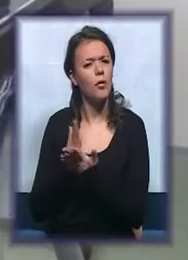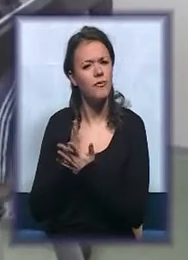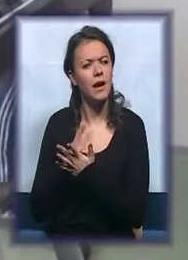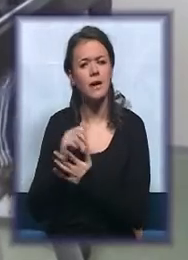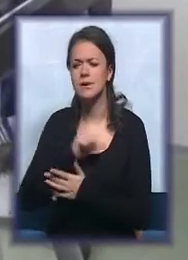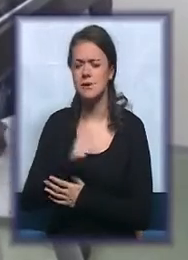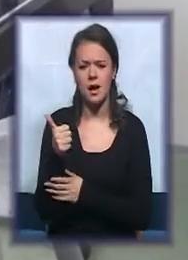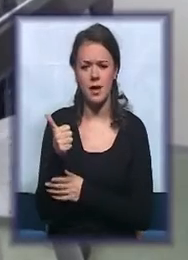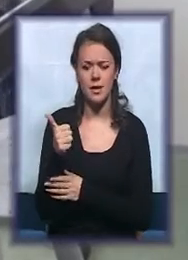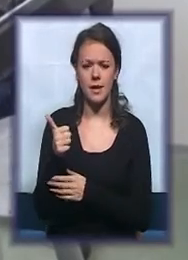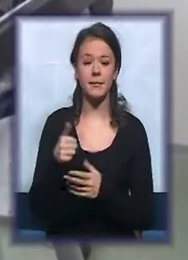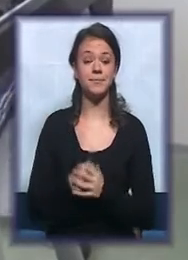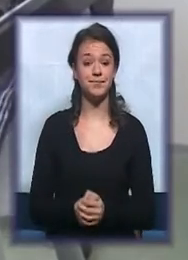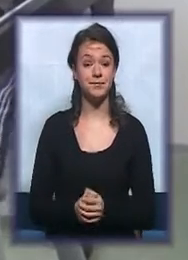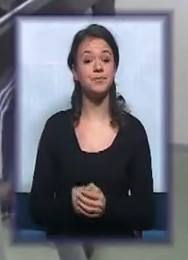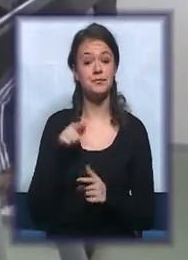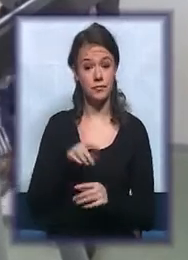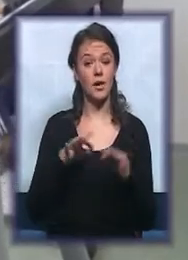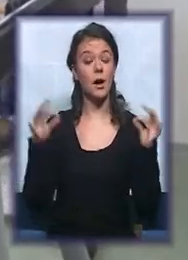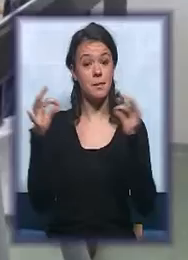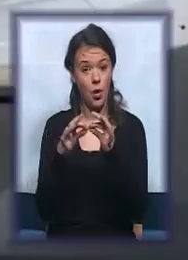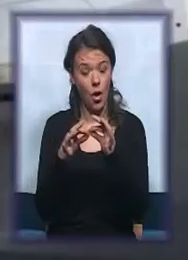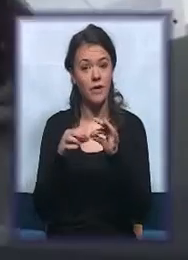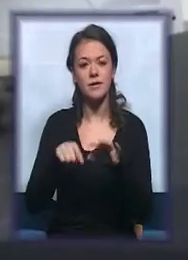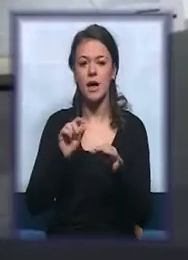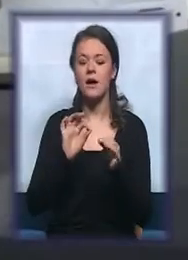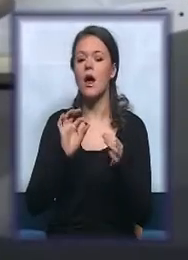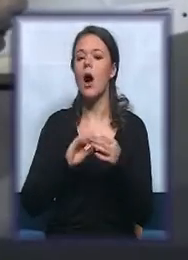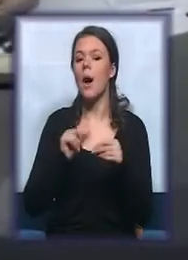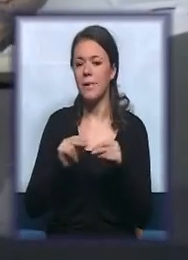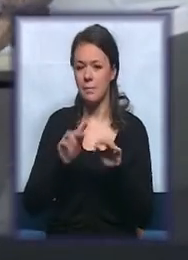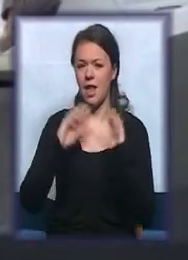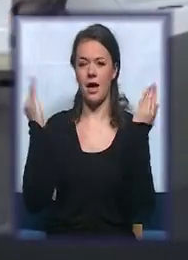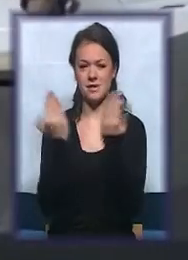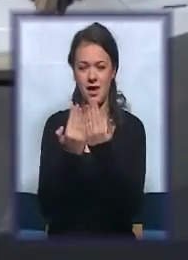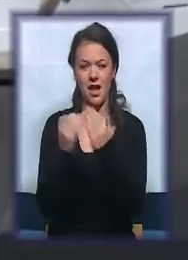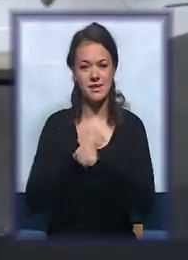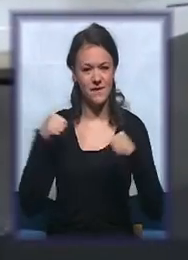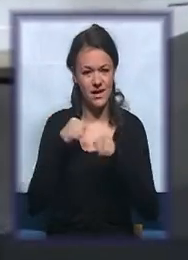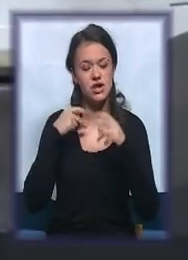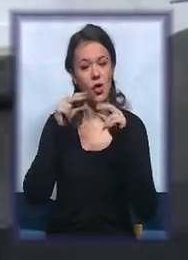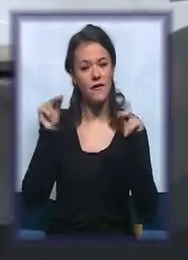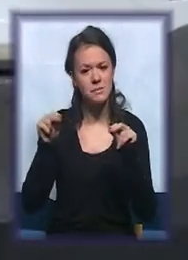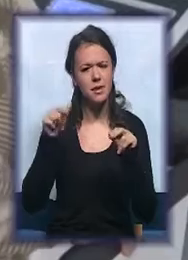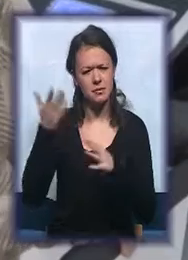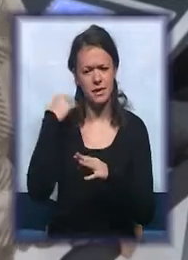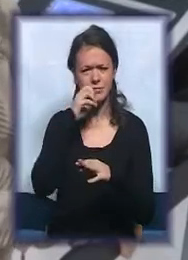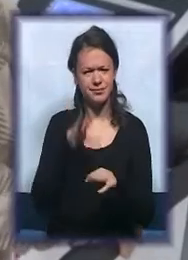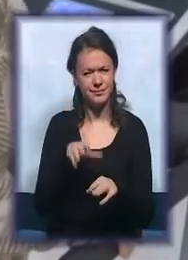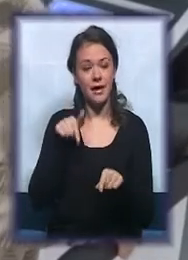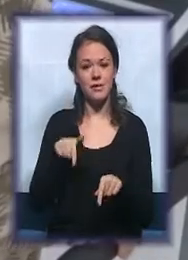U okviru projekta obnovljena je i opremljena sala za fizičko vaspitanje. Neka doronula prostorija danas sija novim sjajima.